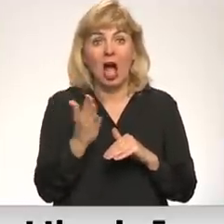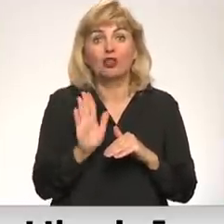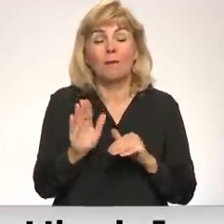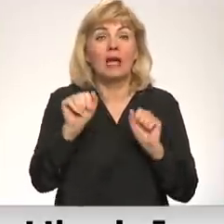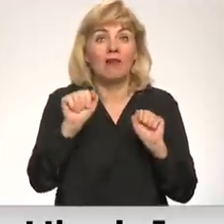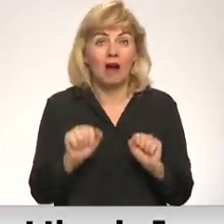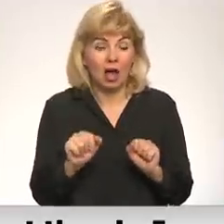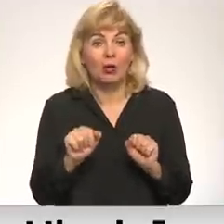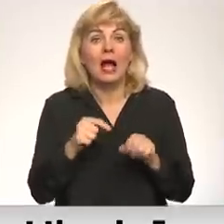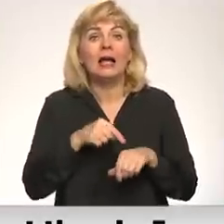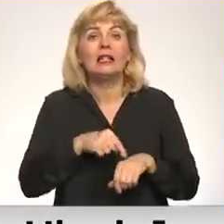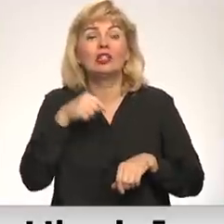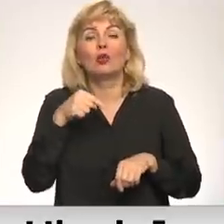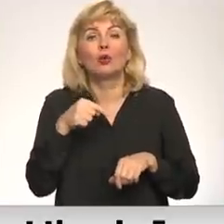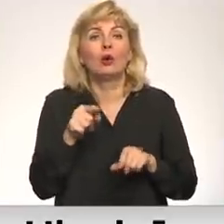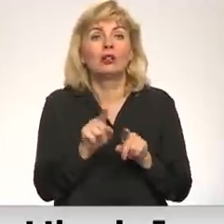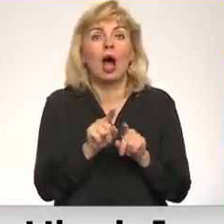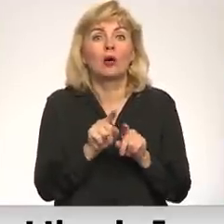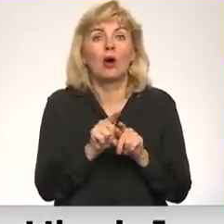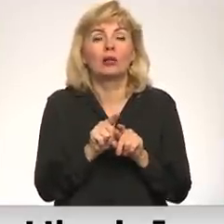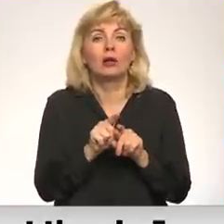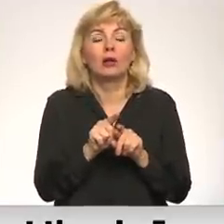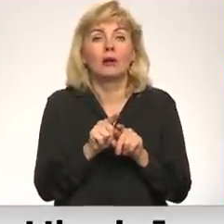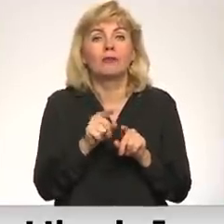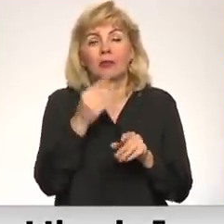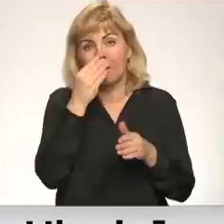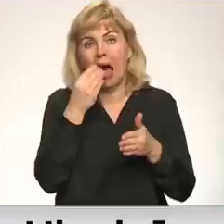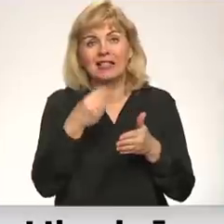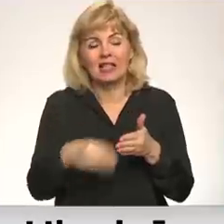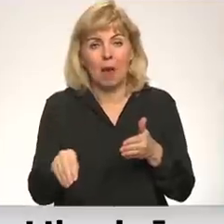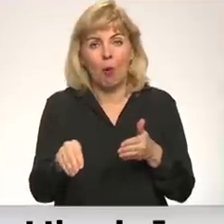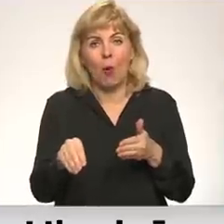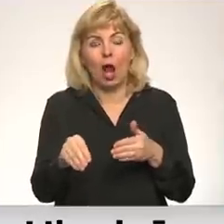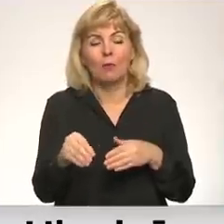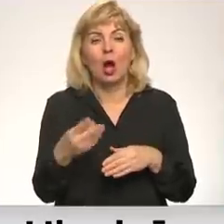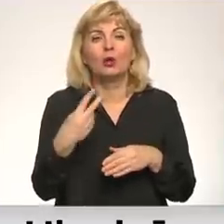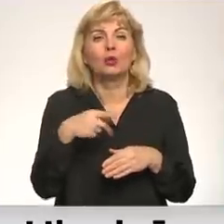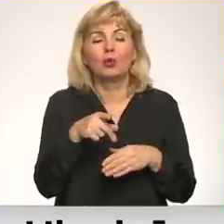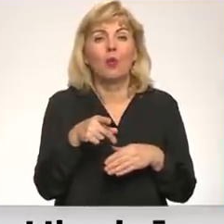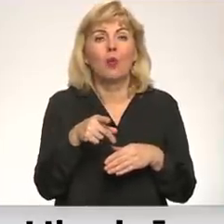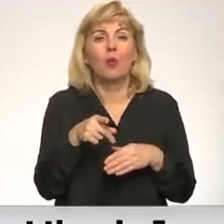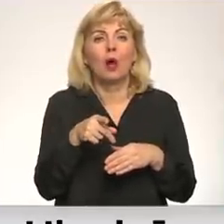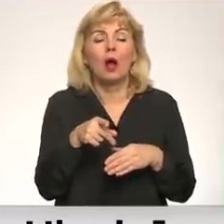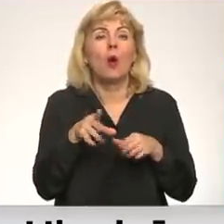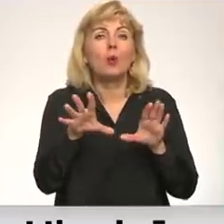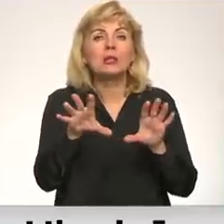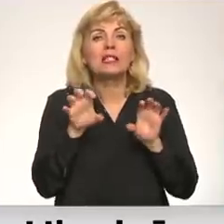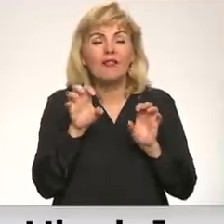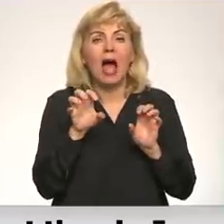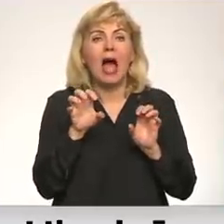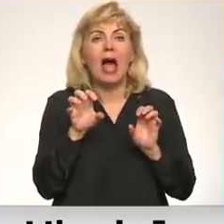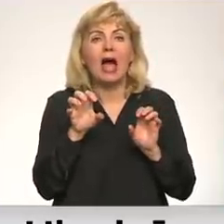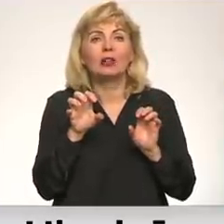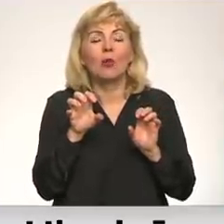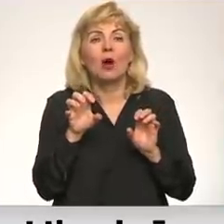izjūta tādu lielu pazemojumu, uztvēra subjektīvi,